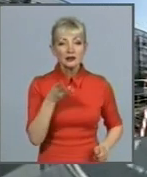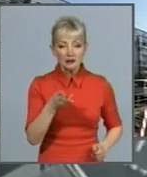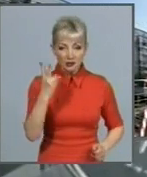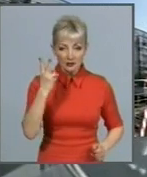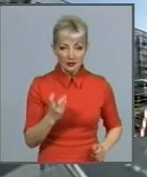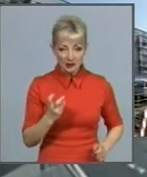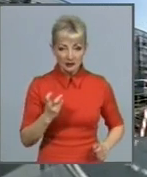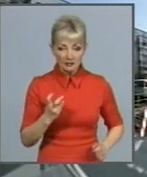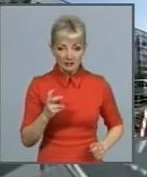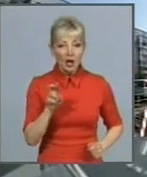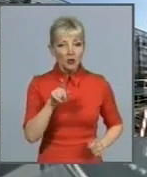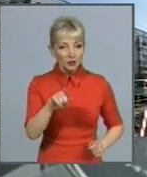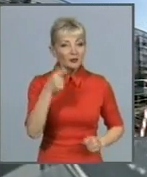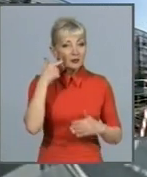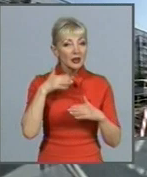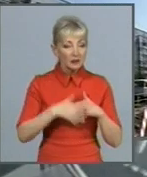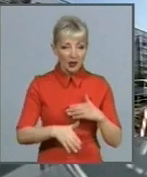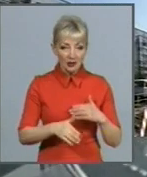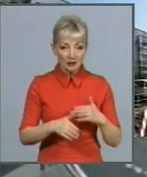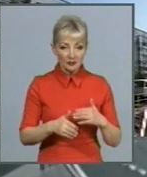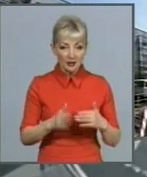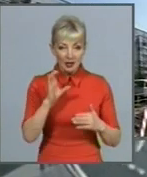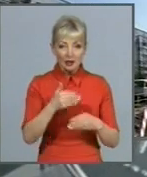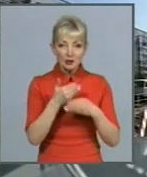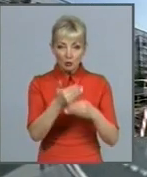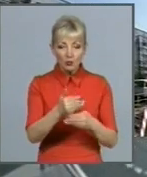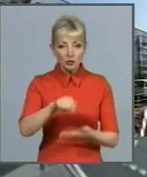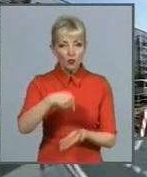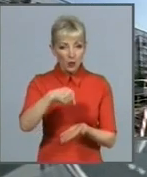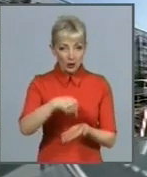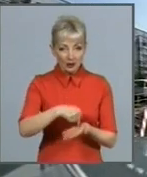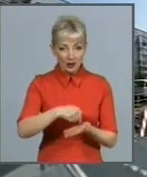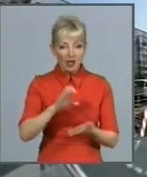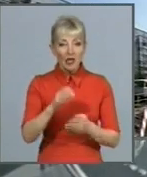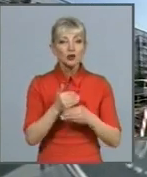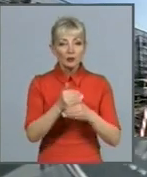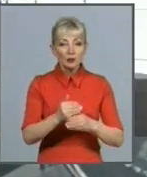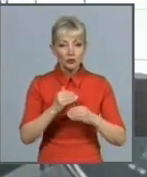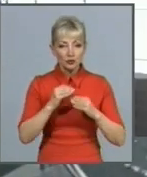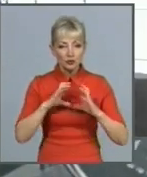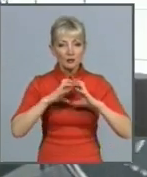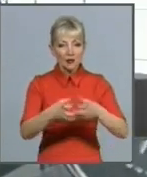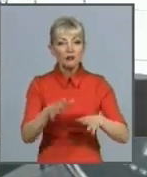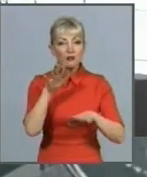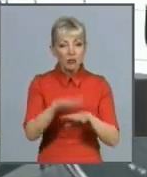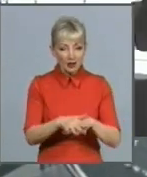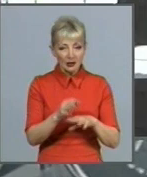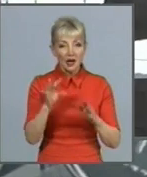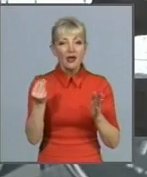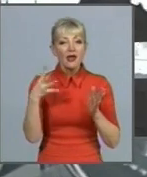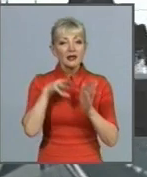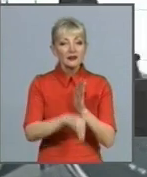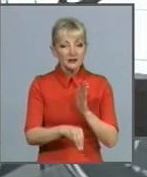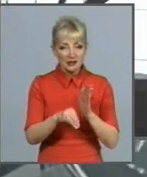Це щоб ви розуміли, що допомого міста, з допомого міста, з допомого інвестпрограму, яку ми зараз утвердали, ми